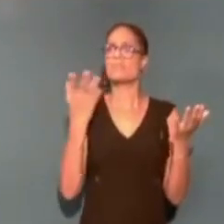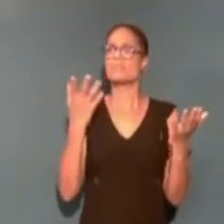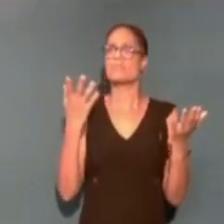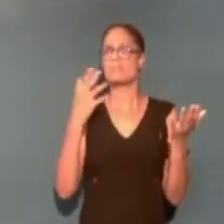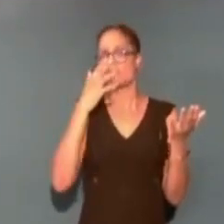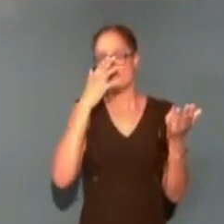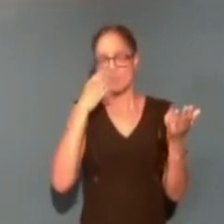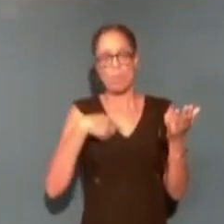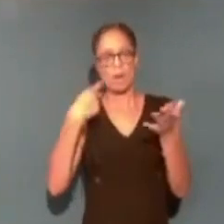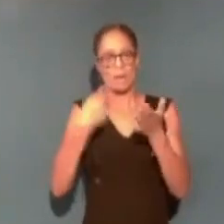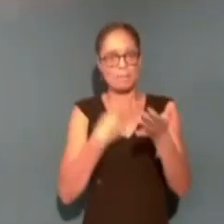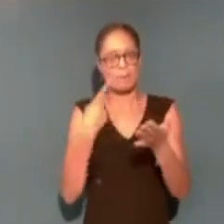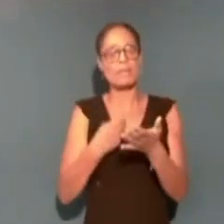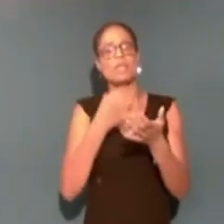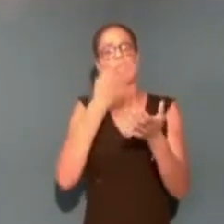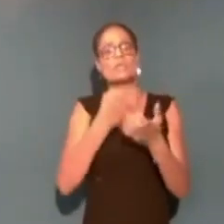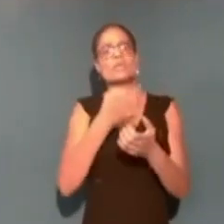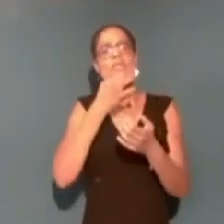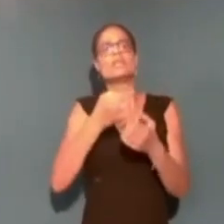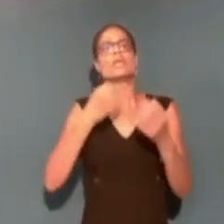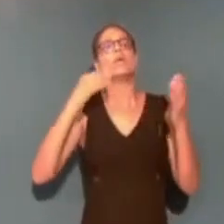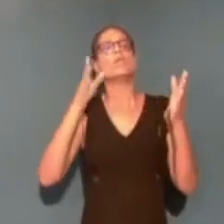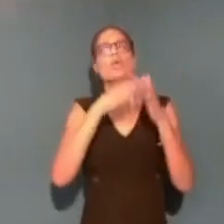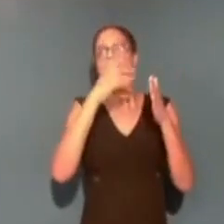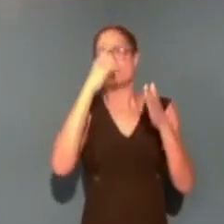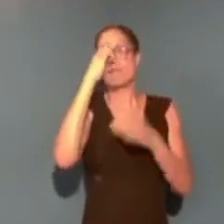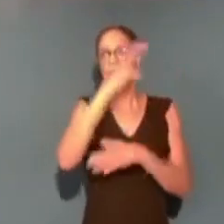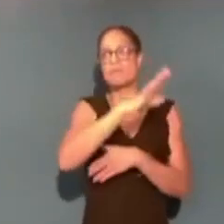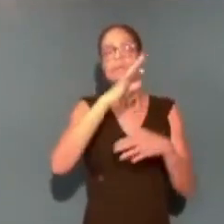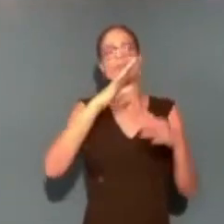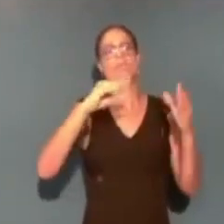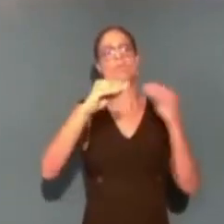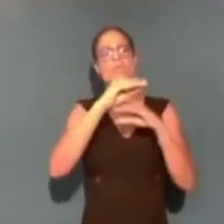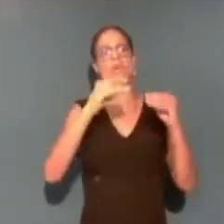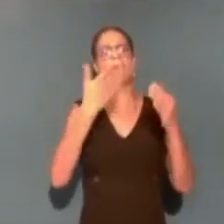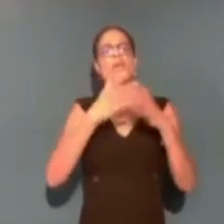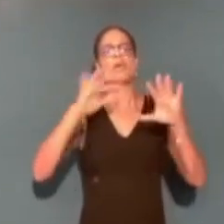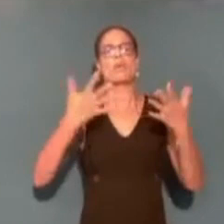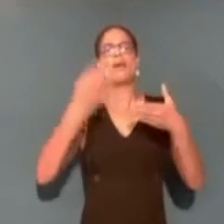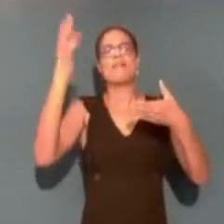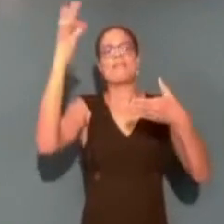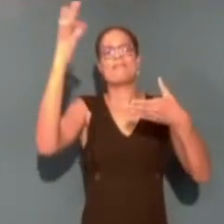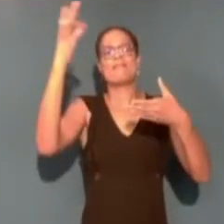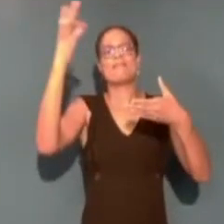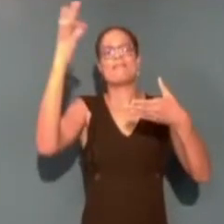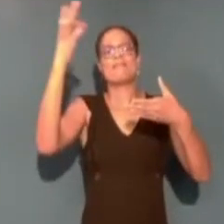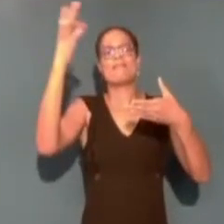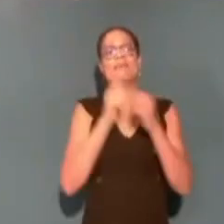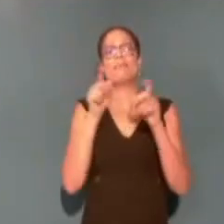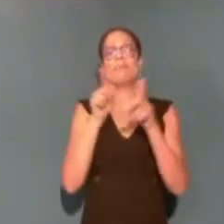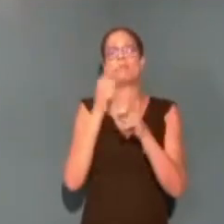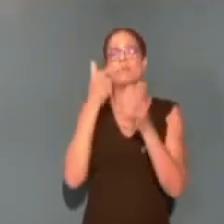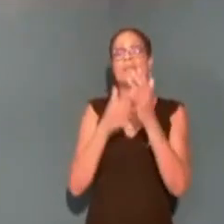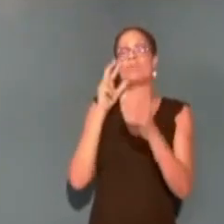Je répète que nous voulons une consultation populaire, non pas comme ça se fait là, mais par un vote comme ça s'est fait en 2003,